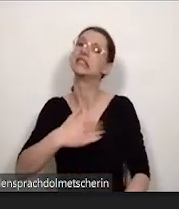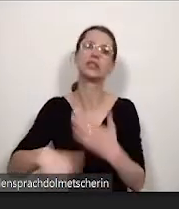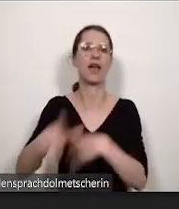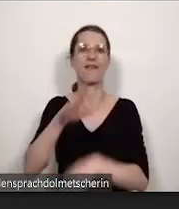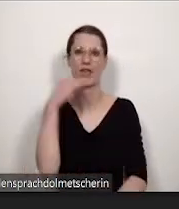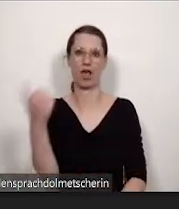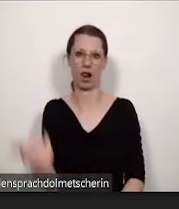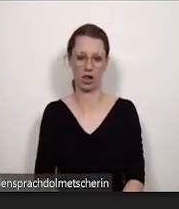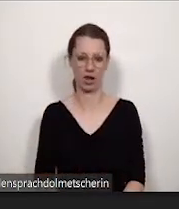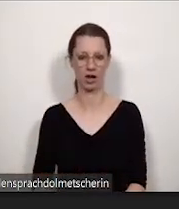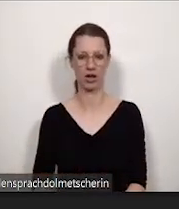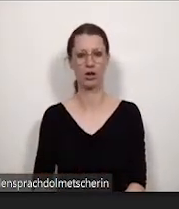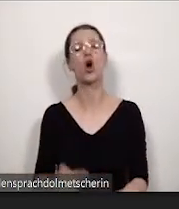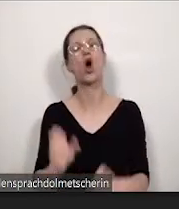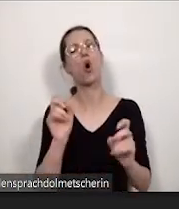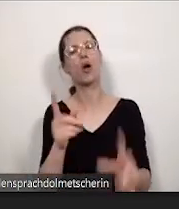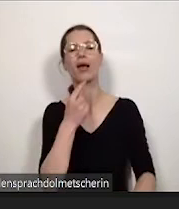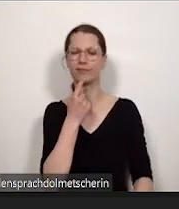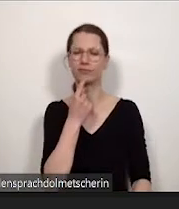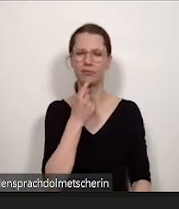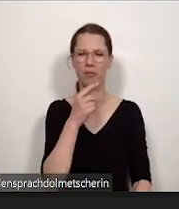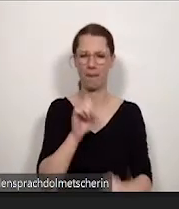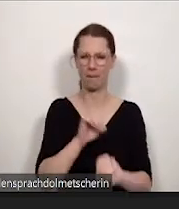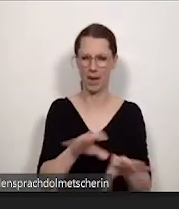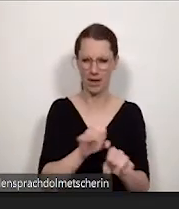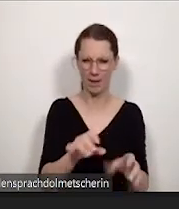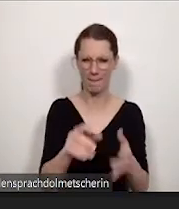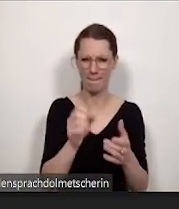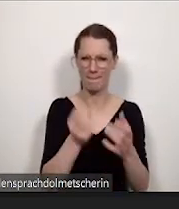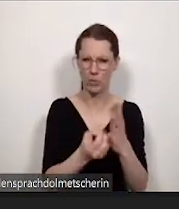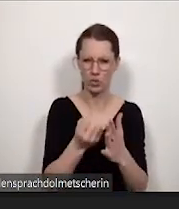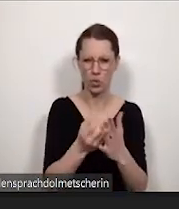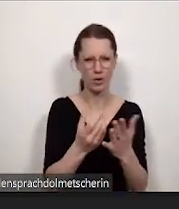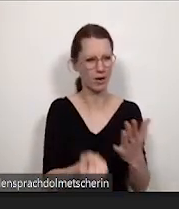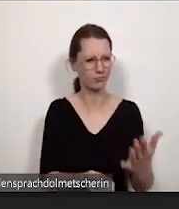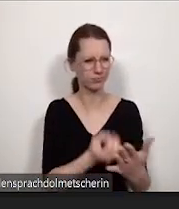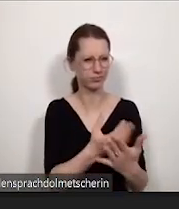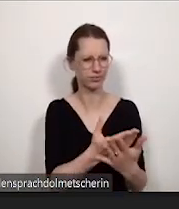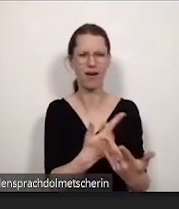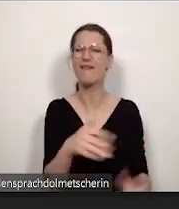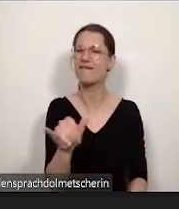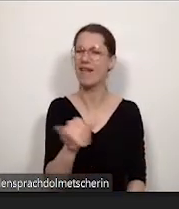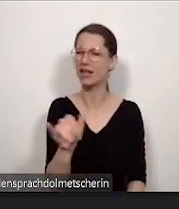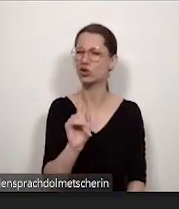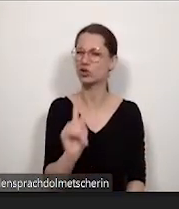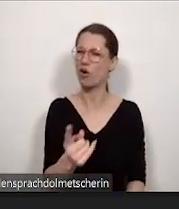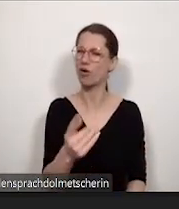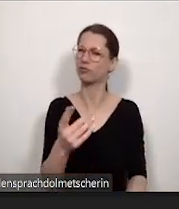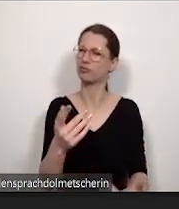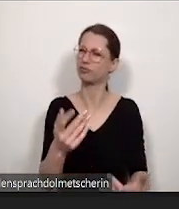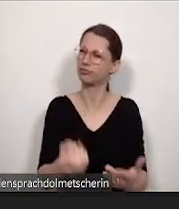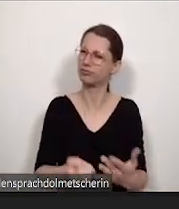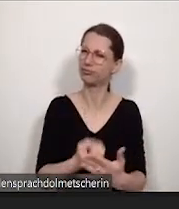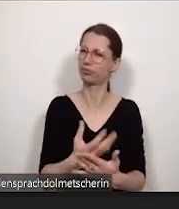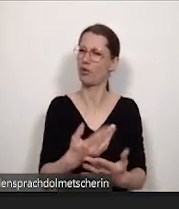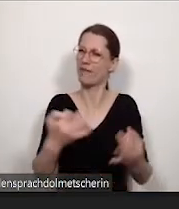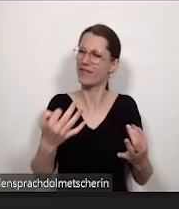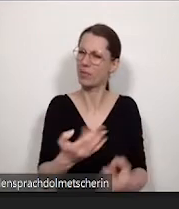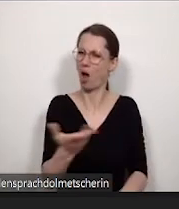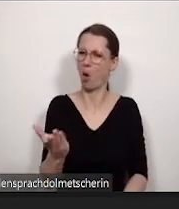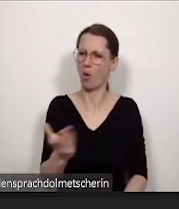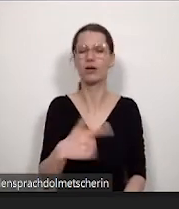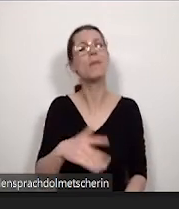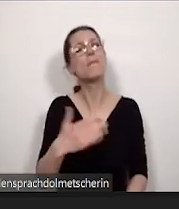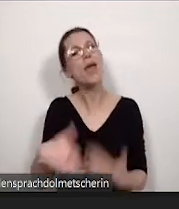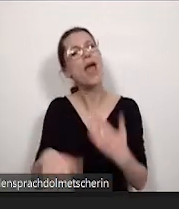Außerdem wollten wir wissen ja, wenn wir denn Medienprodukte erstellen, welche sollten wir machen und am meisten wurde da nachgefragt, da gab